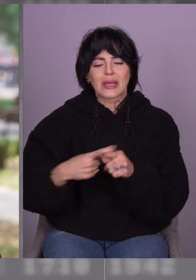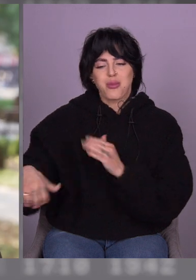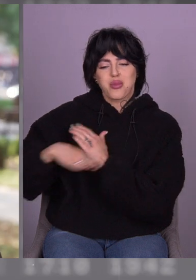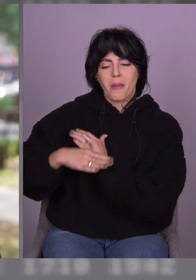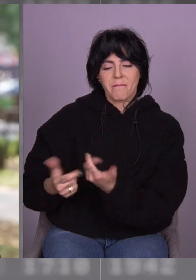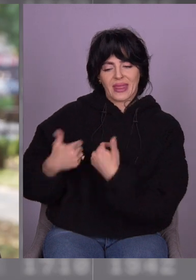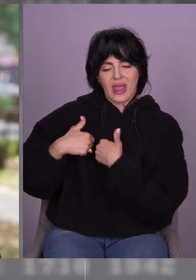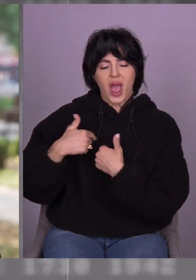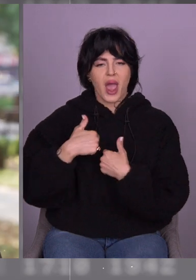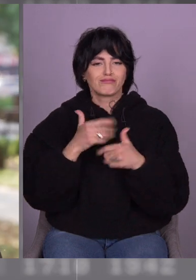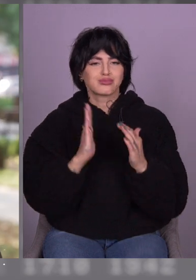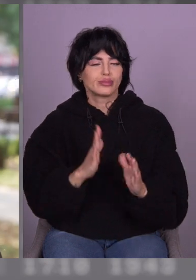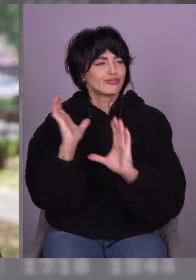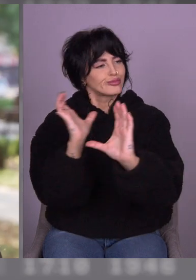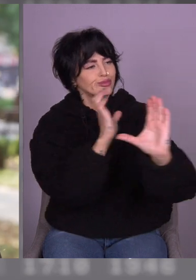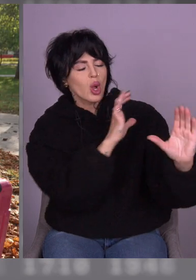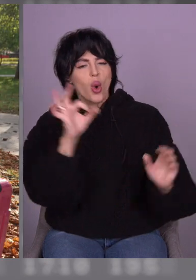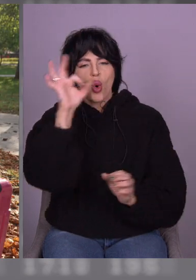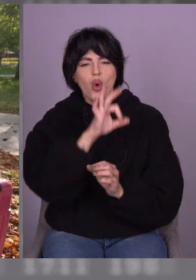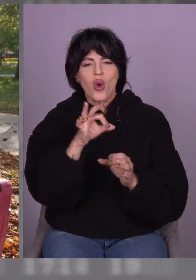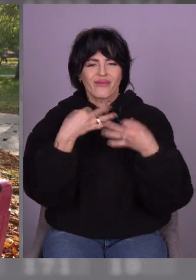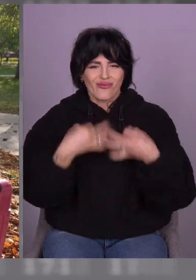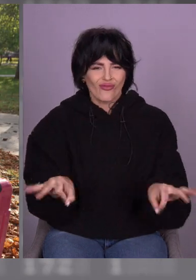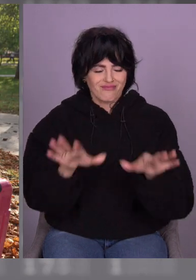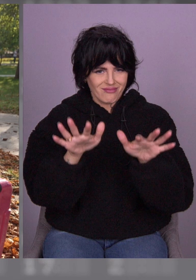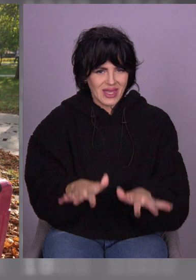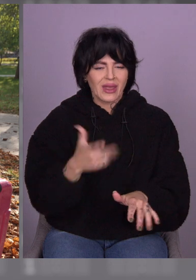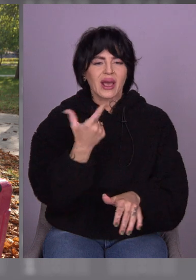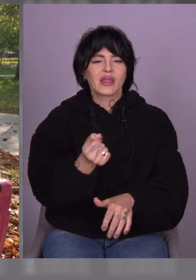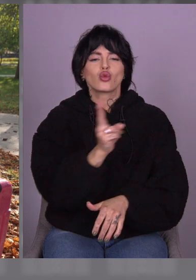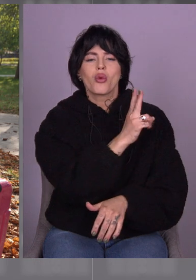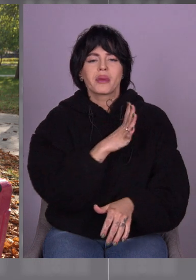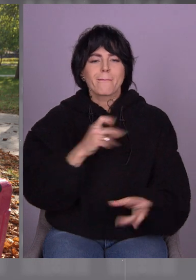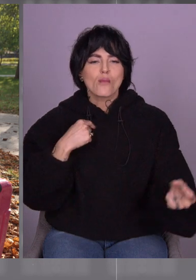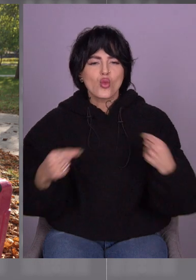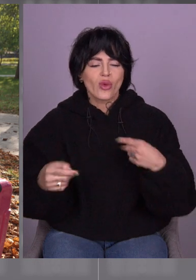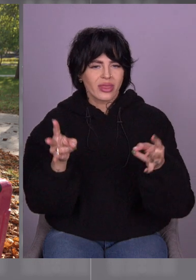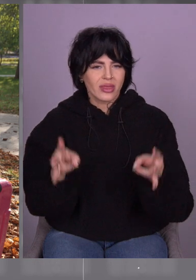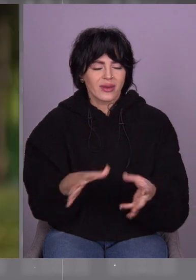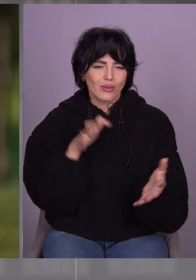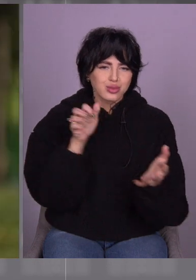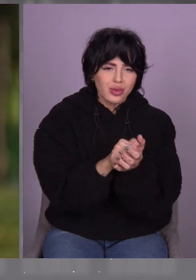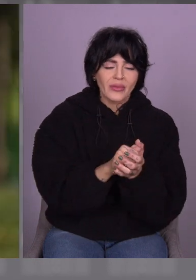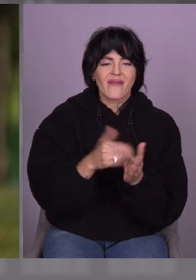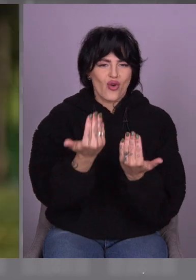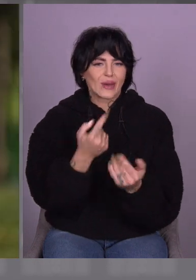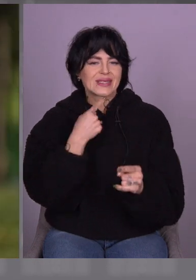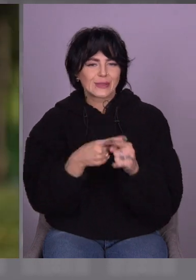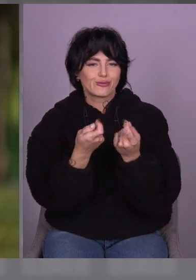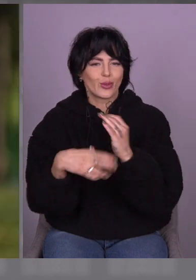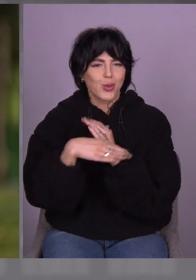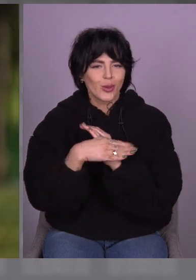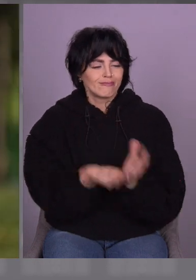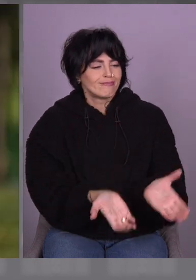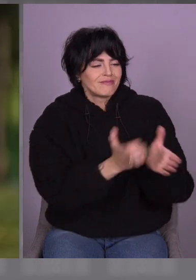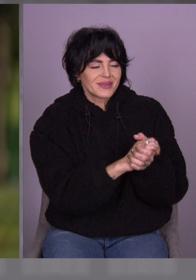про деокуповані міста, про людей, які пережили окупацію, а вона би мені допомагала і познайомила